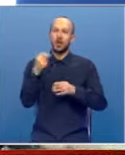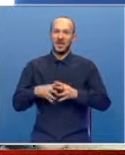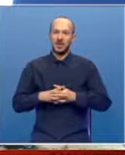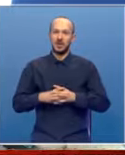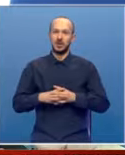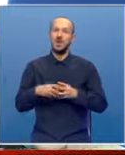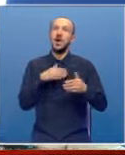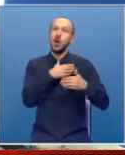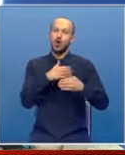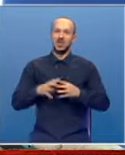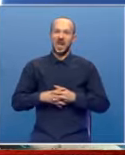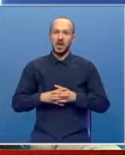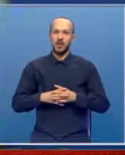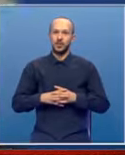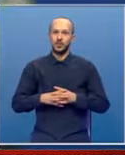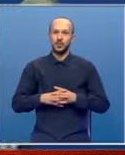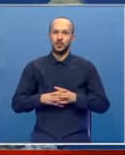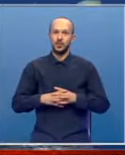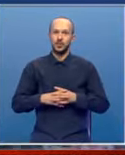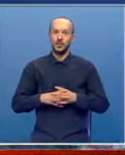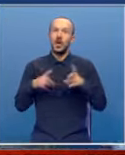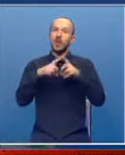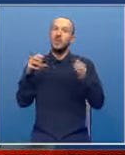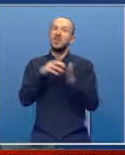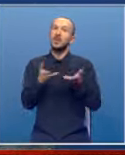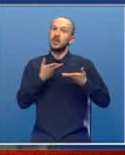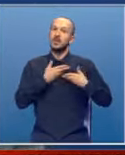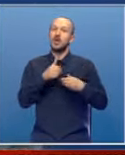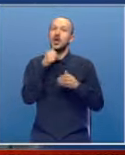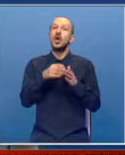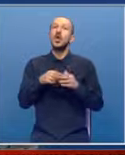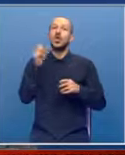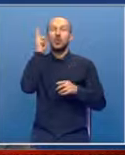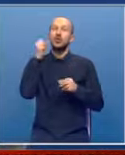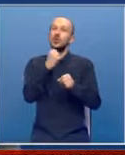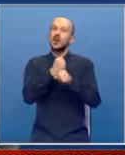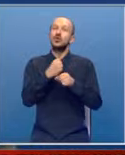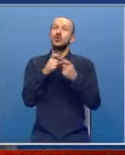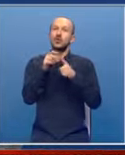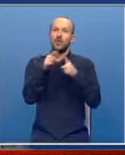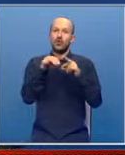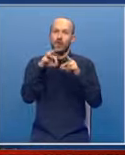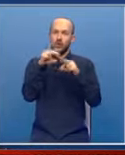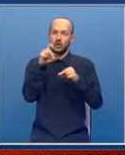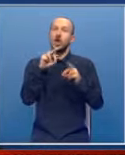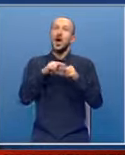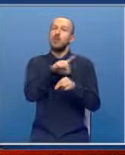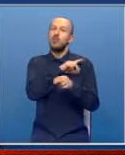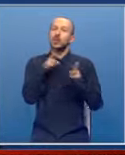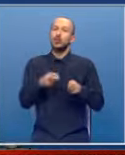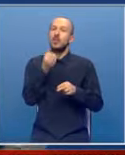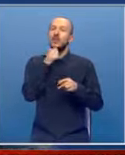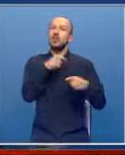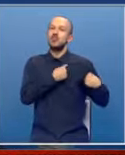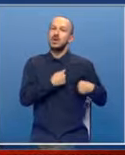bilateralnih odnosa. Povelja grada pripala je dugogodišnjem pulturnom radniku Slobodanu Vujeviću, a posthumno privredniku